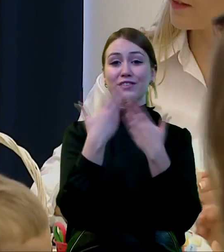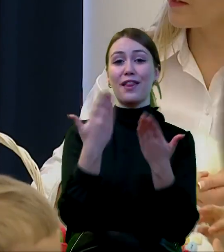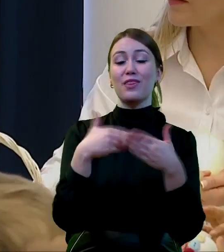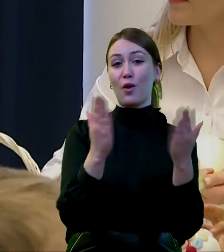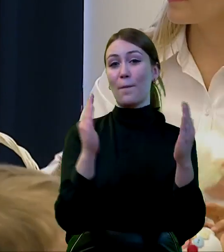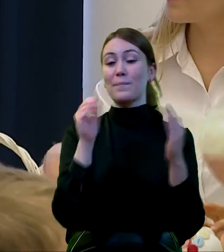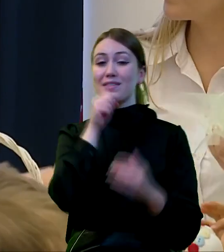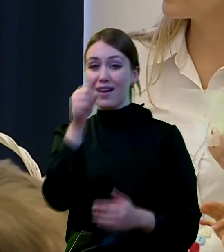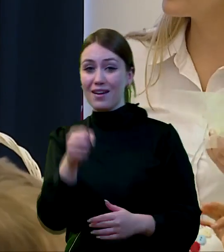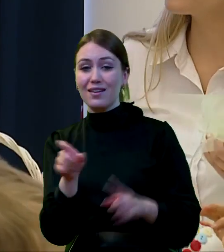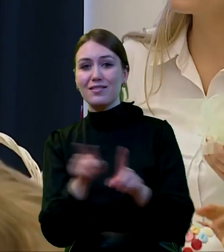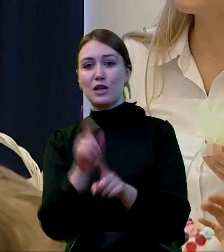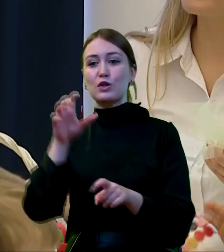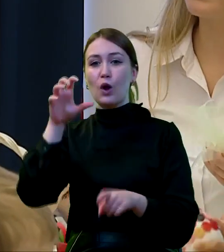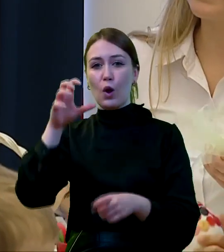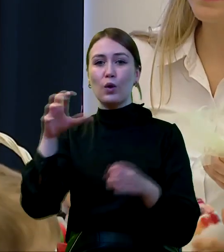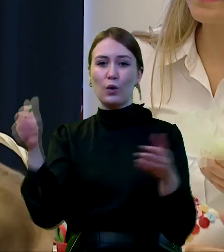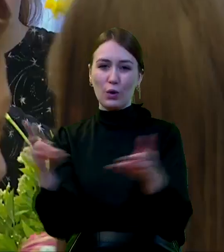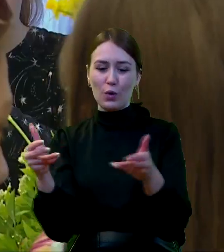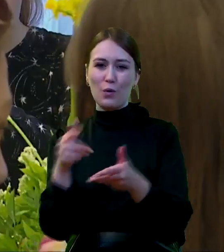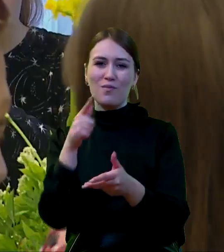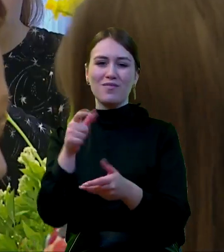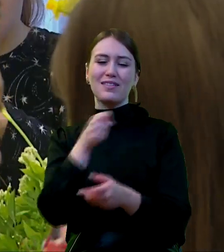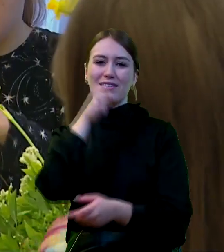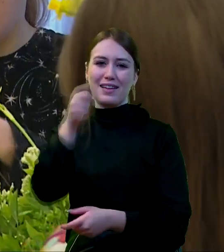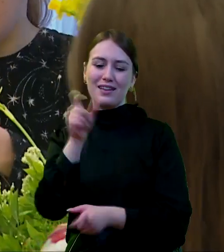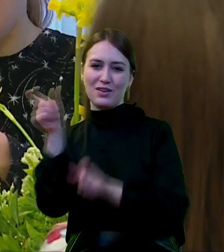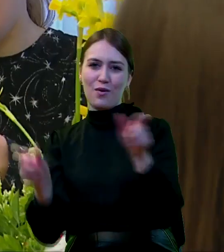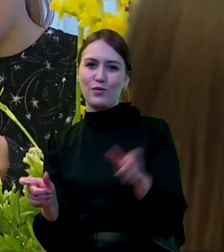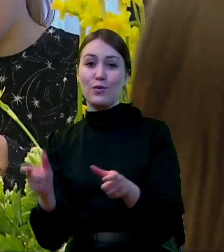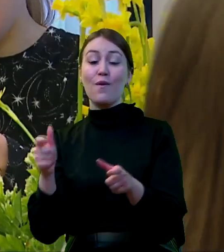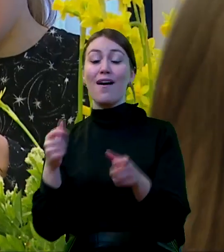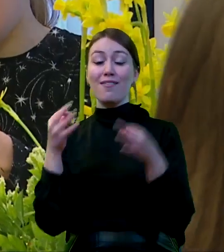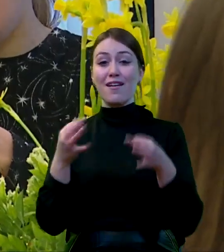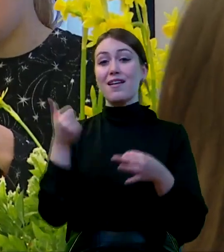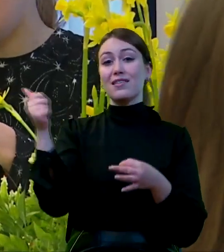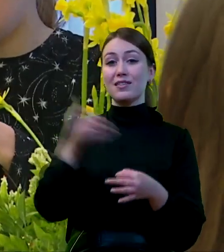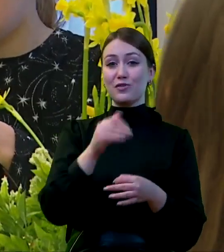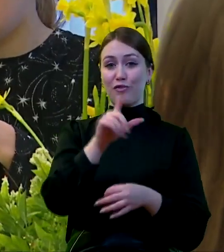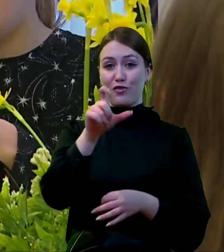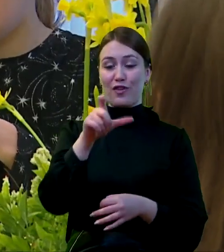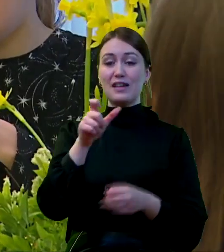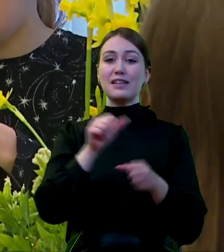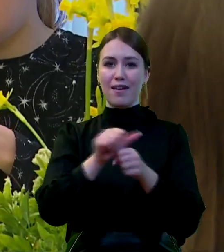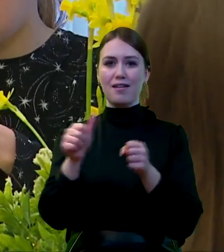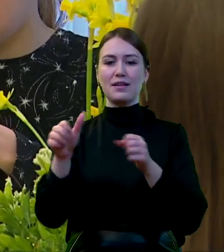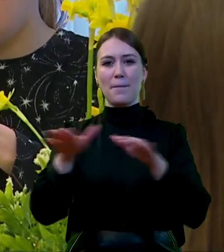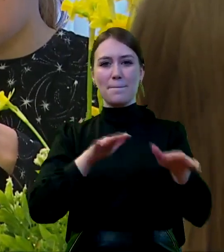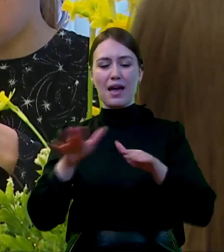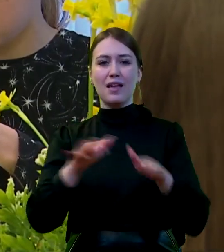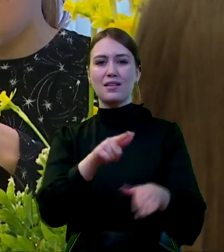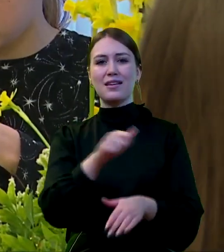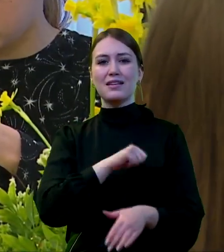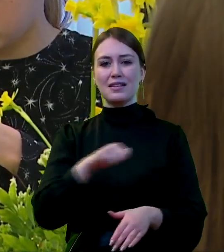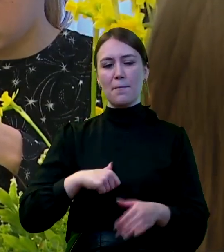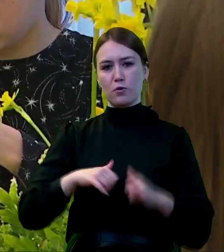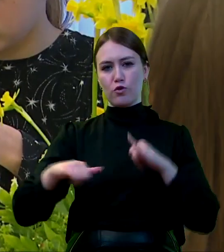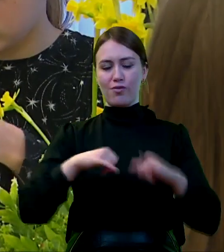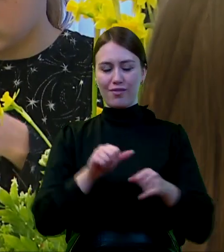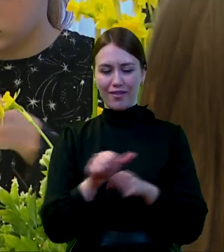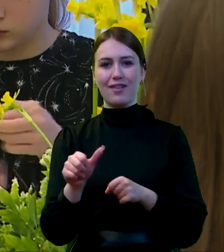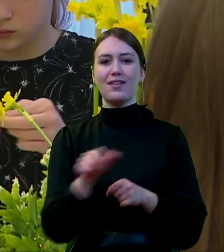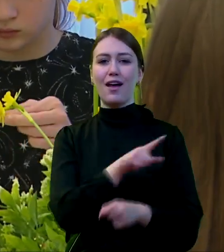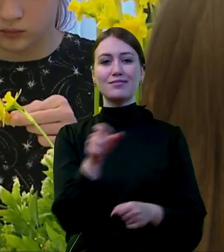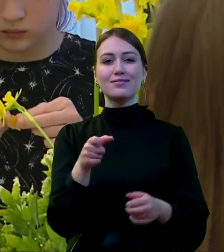seniora, klubów seniora. Mamy już w tej chwili 1200 takich jednostek, które tworzą samorządy. I tam nasi